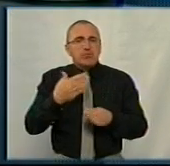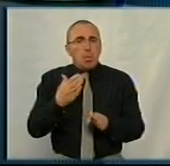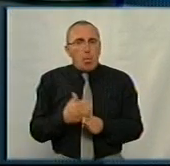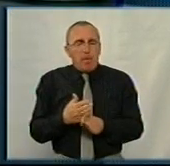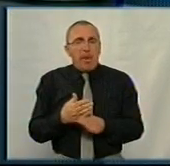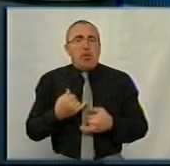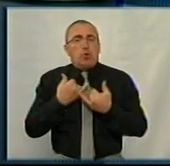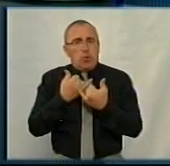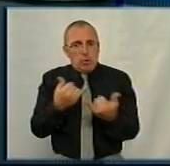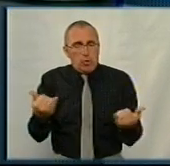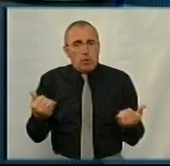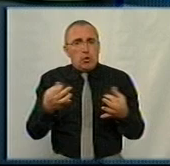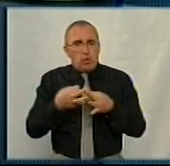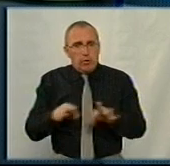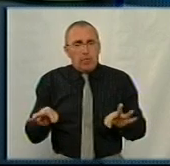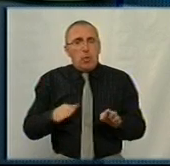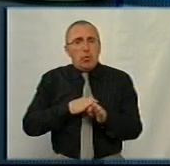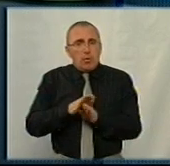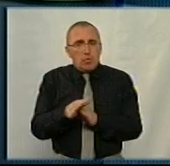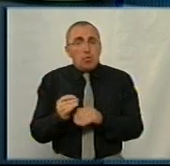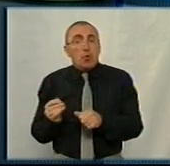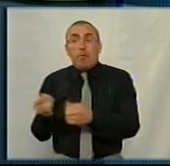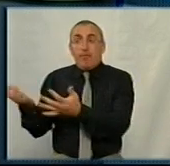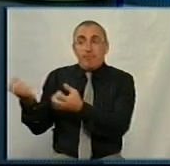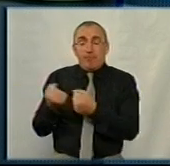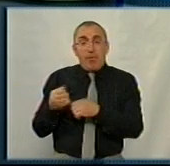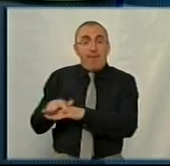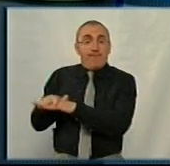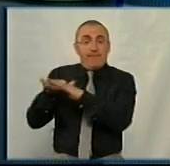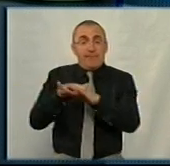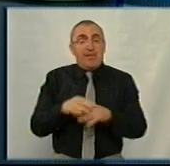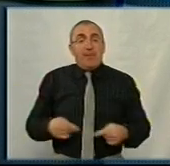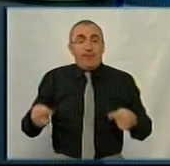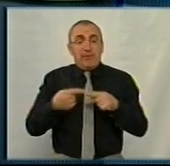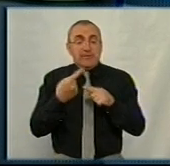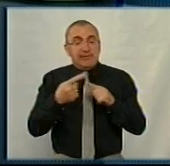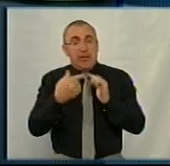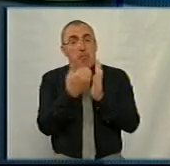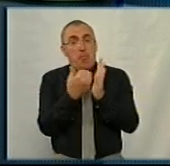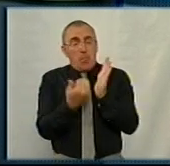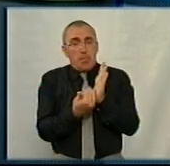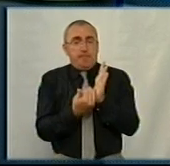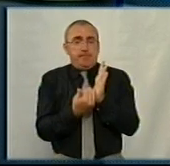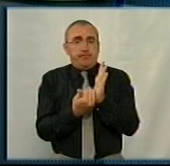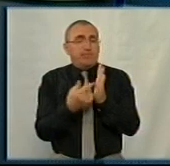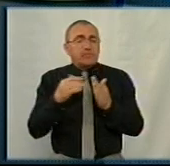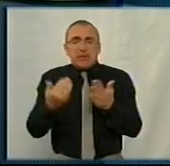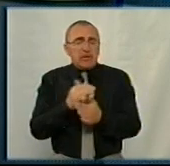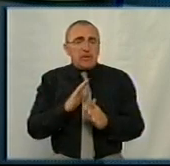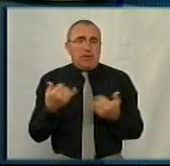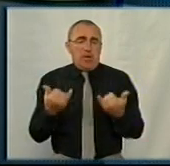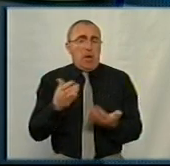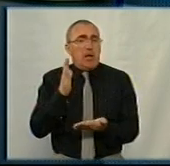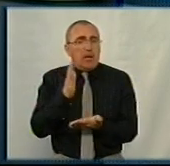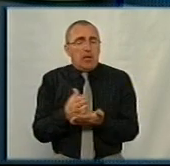який дозволяє просто дотримати додаткові гроші, які були визначені саме в цій програмі. Це не новина для нас. У нас і зараз